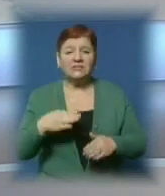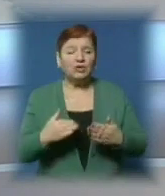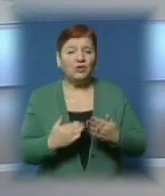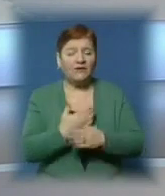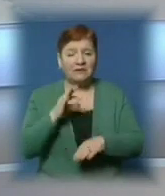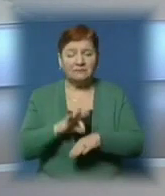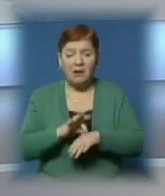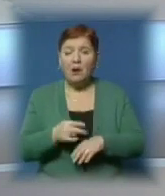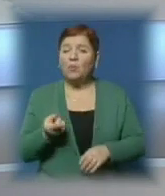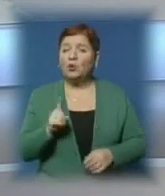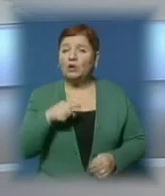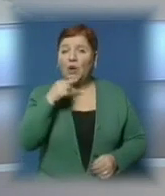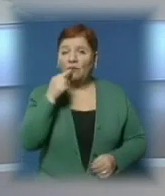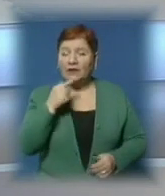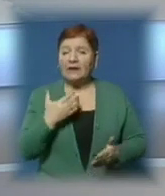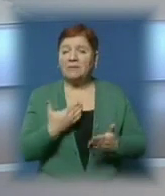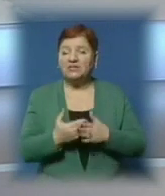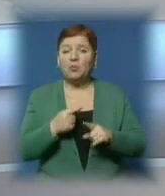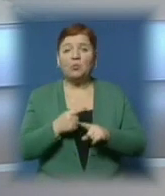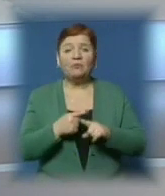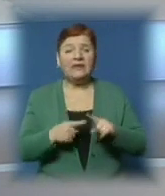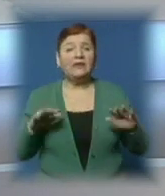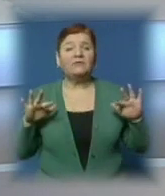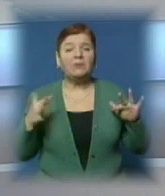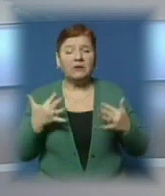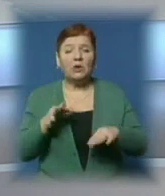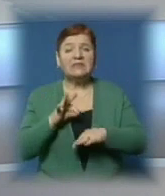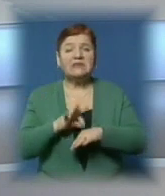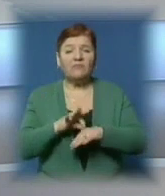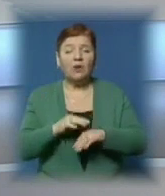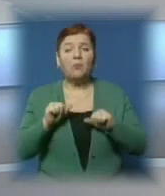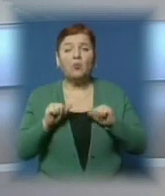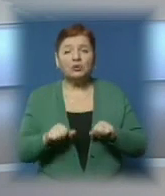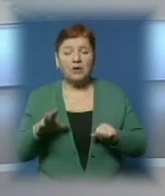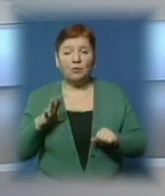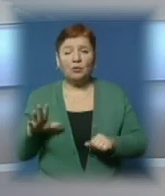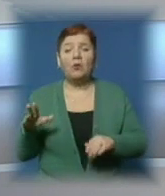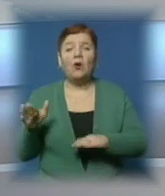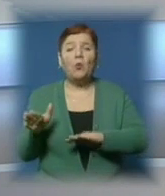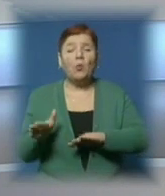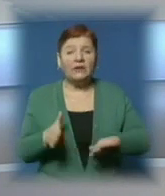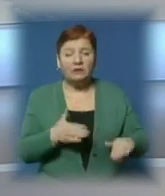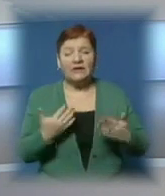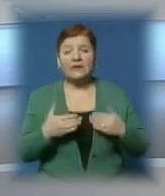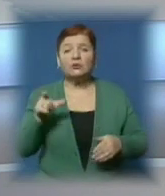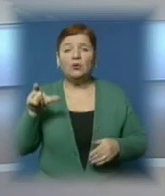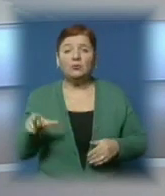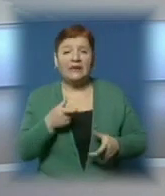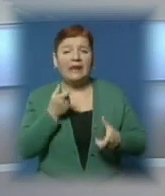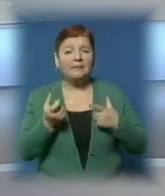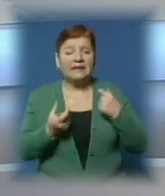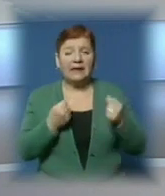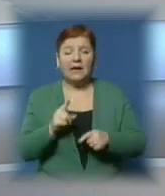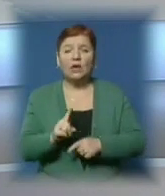недужих. Проте запевняють, майже в половині випадків захворювання можна було уникнути, якби люди дотримувалися елементарних